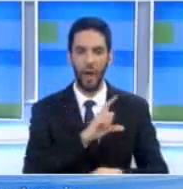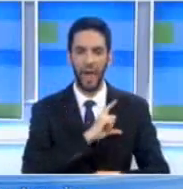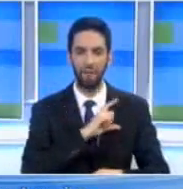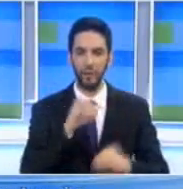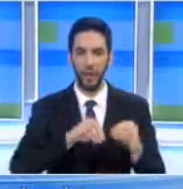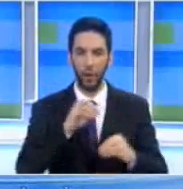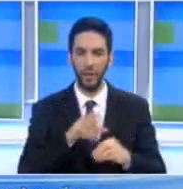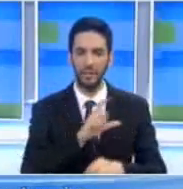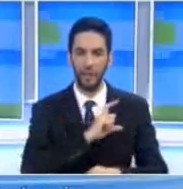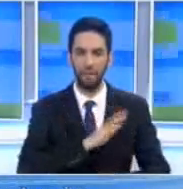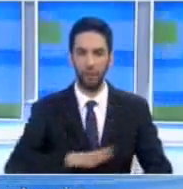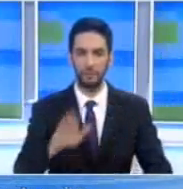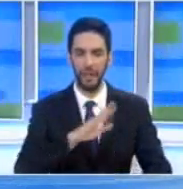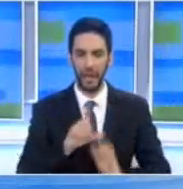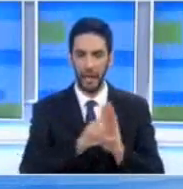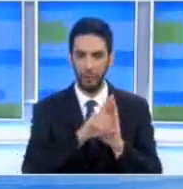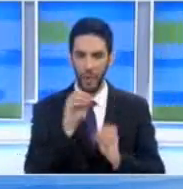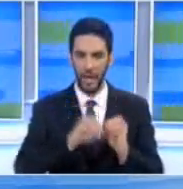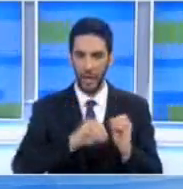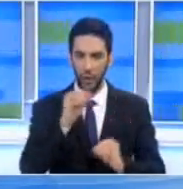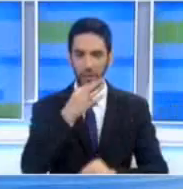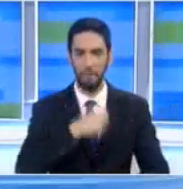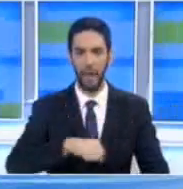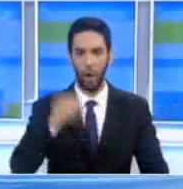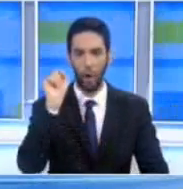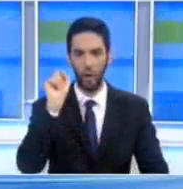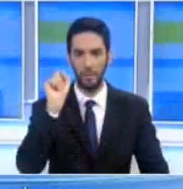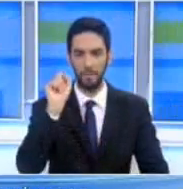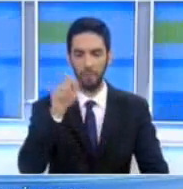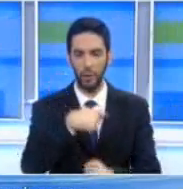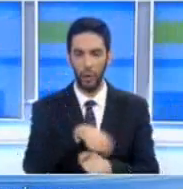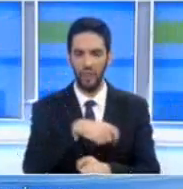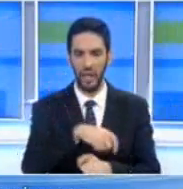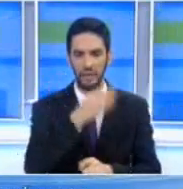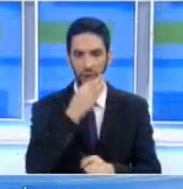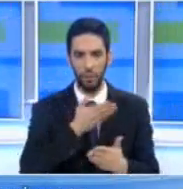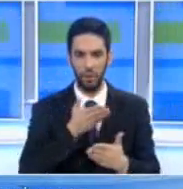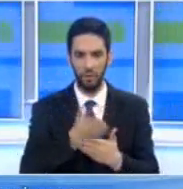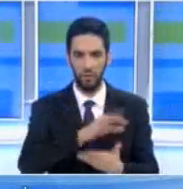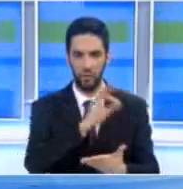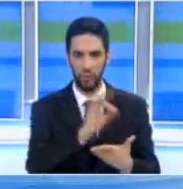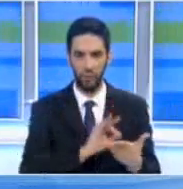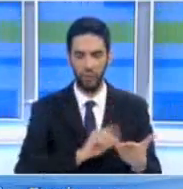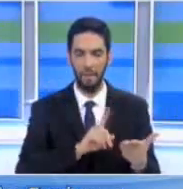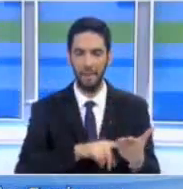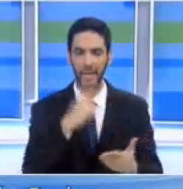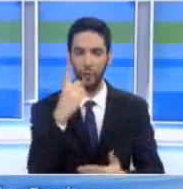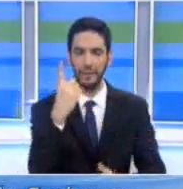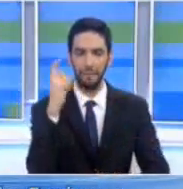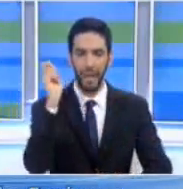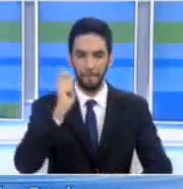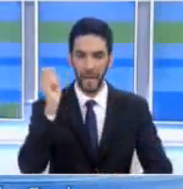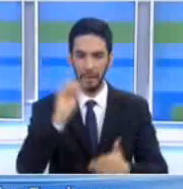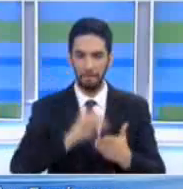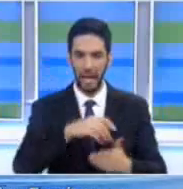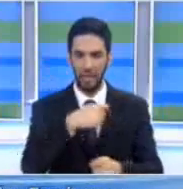το Γενικό Έφορο Εκλογής και τον Έφορο Εκλογικής Περιφέρειας Λεμεσού Το δικαστήριο καταχώρησε τις ενστάσεις και όρισε την 20η Μαρτίου